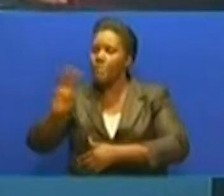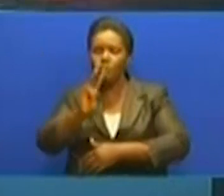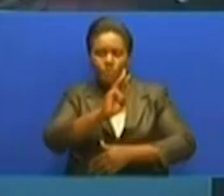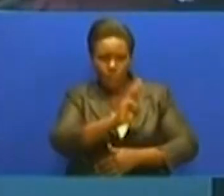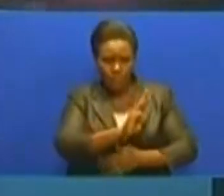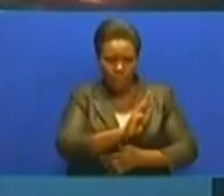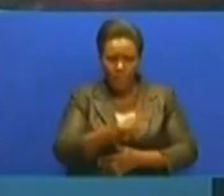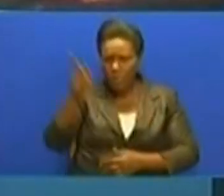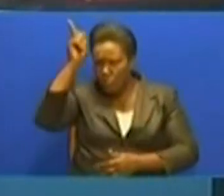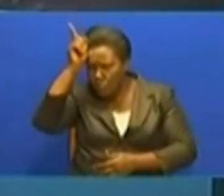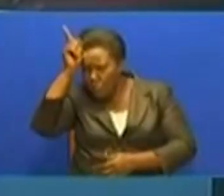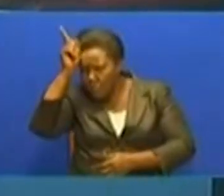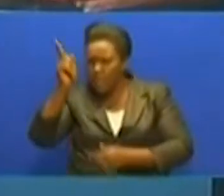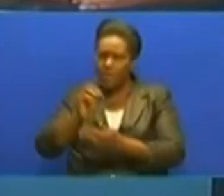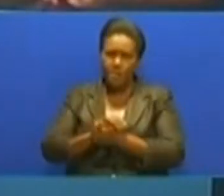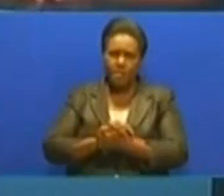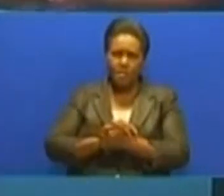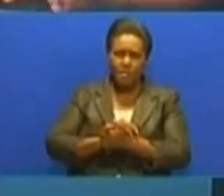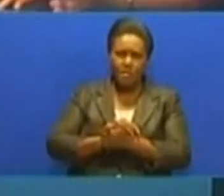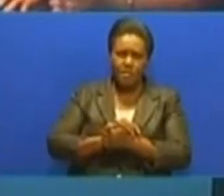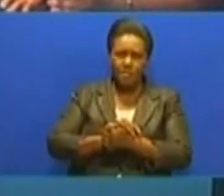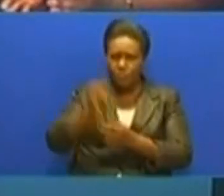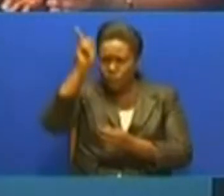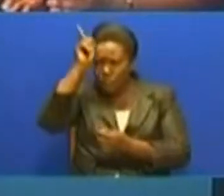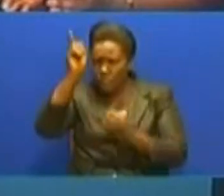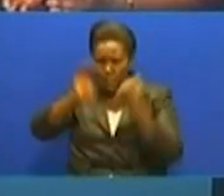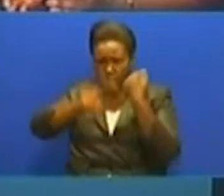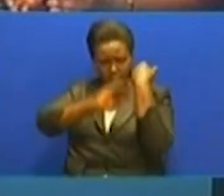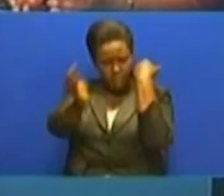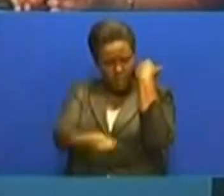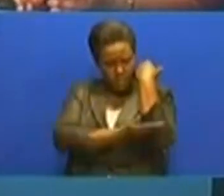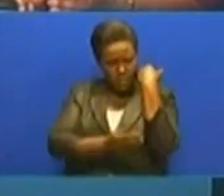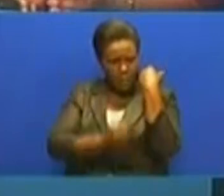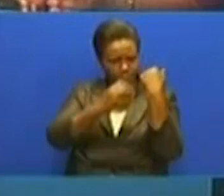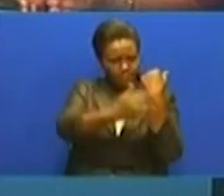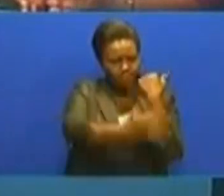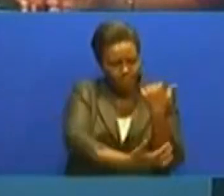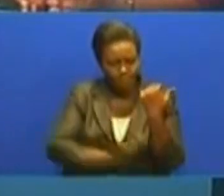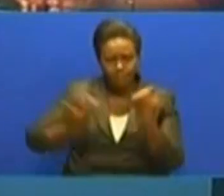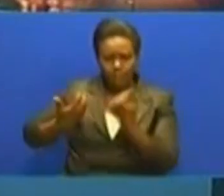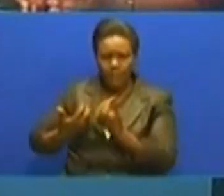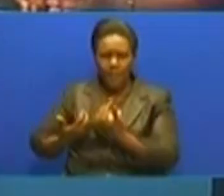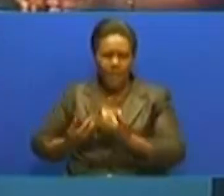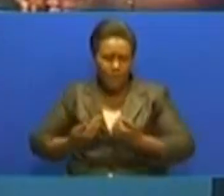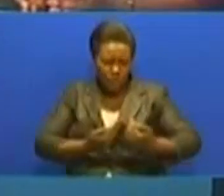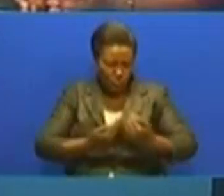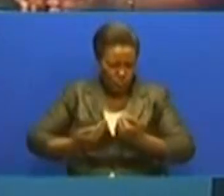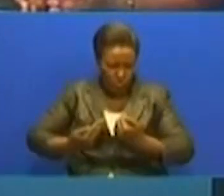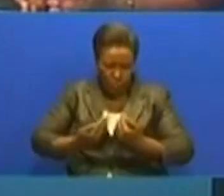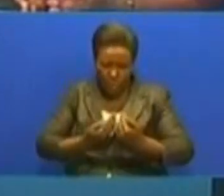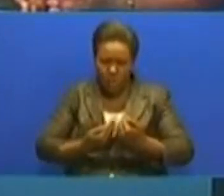vipi. Ngombia na mimba, hafile mimba, kele, nafanyaje? Wanachukuali tumbo la yule mtoto,